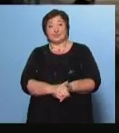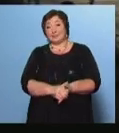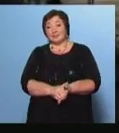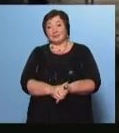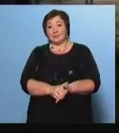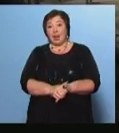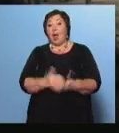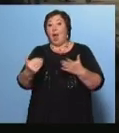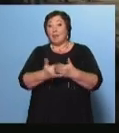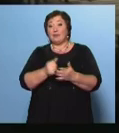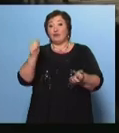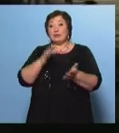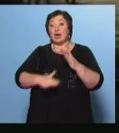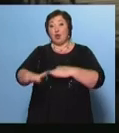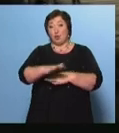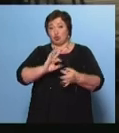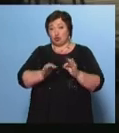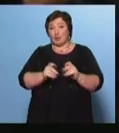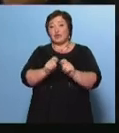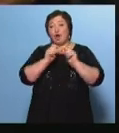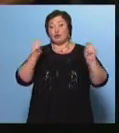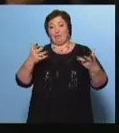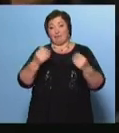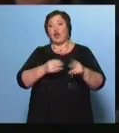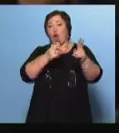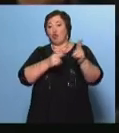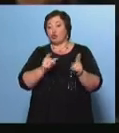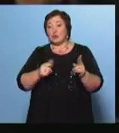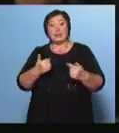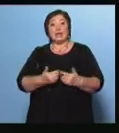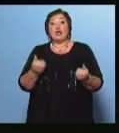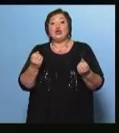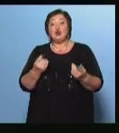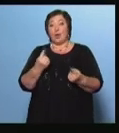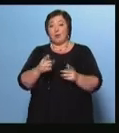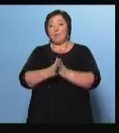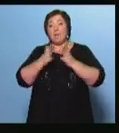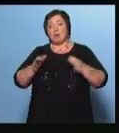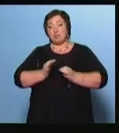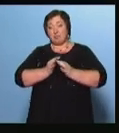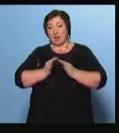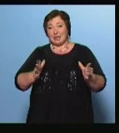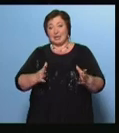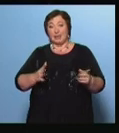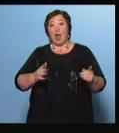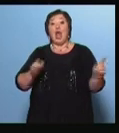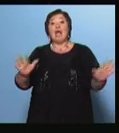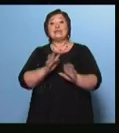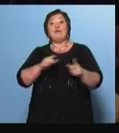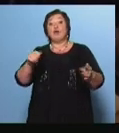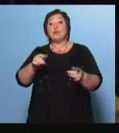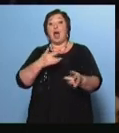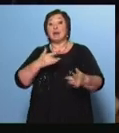Обновленную центральную площадь Ижевска открывали в день оружейника И это стало еще одним большим праздником Звездам российской эстрады